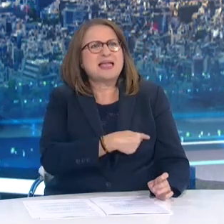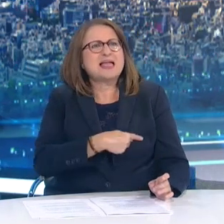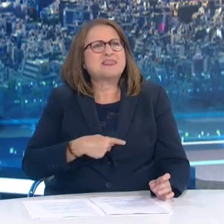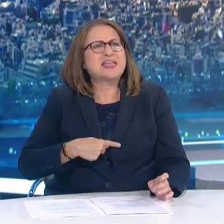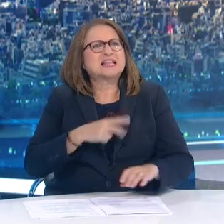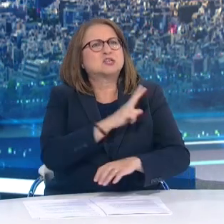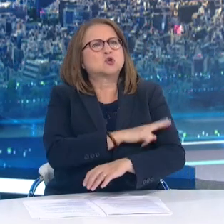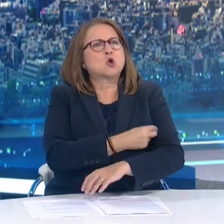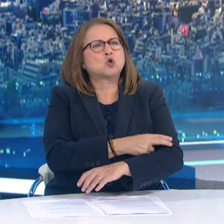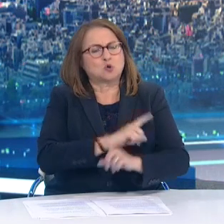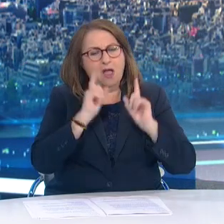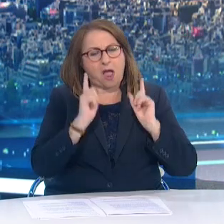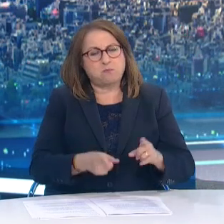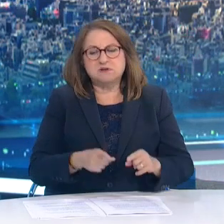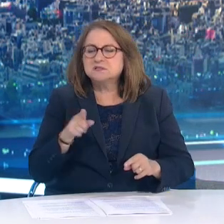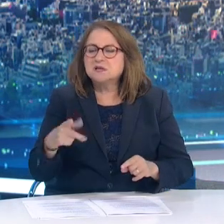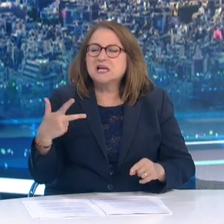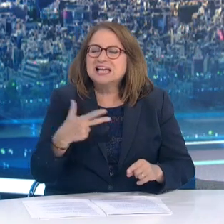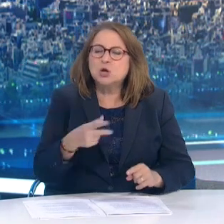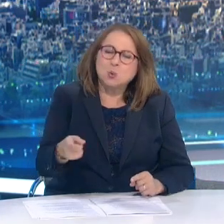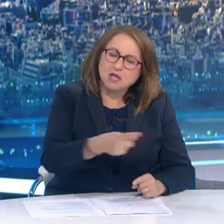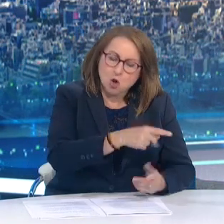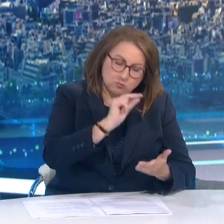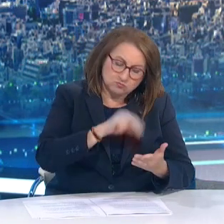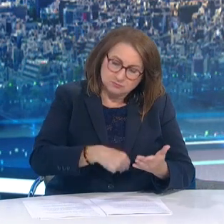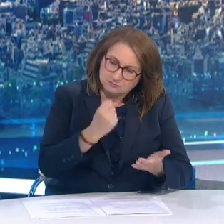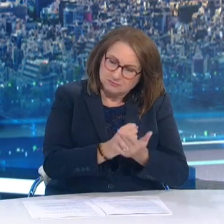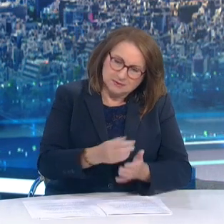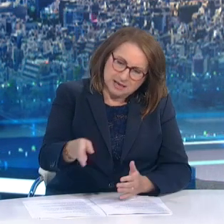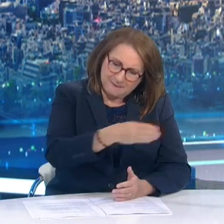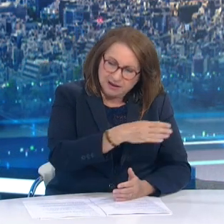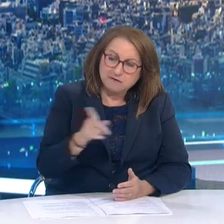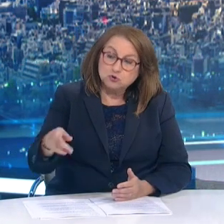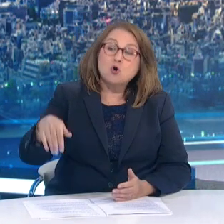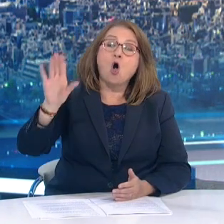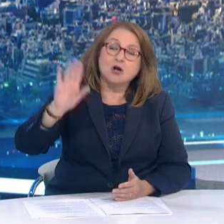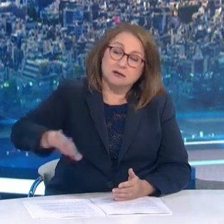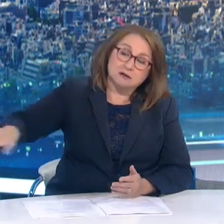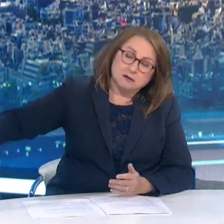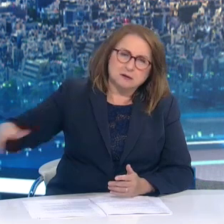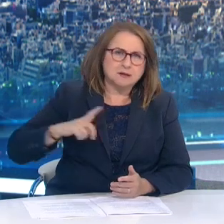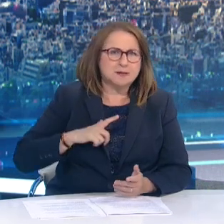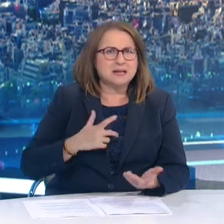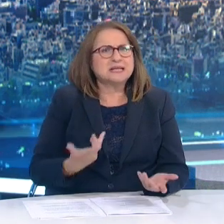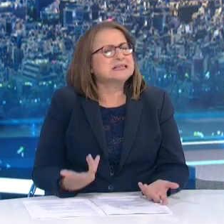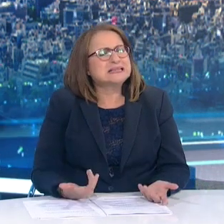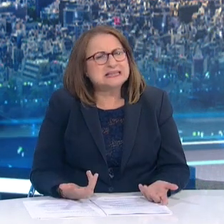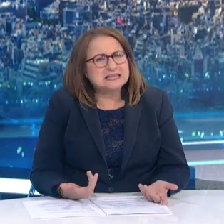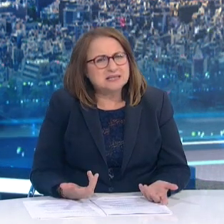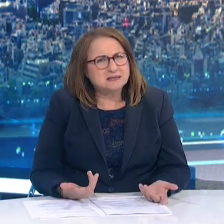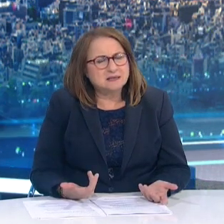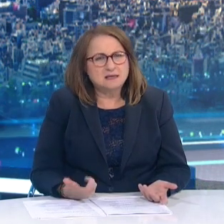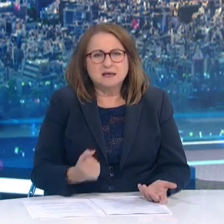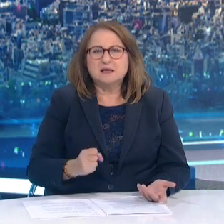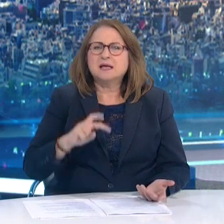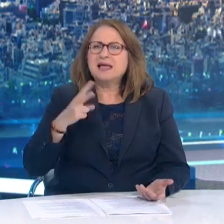τα χειρουργία ή τα ραντεβού κτλ Και τι συμβαίνει με τον εμβολιασμό Γιατί όπως επεσήμανε ο